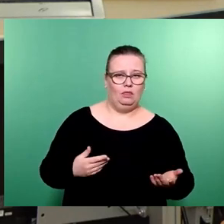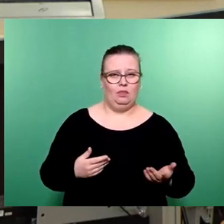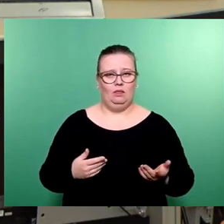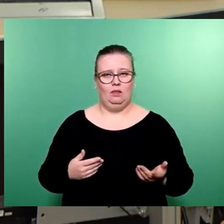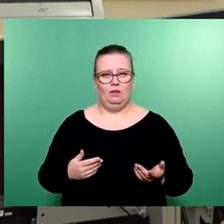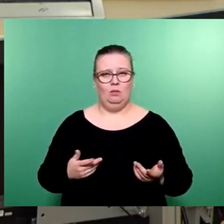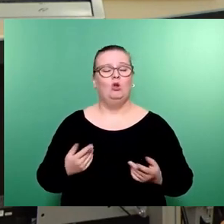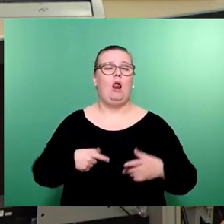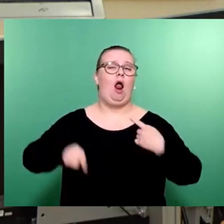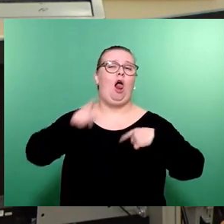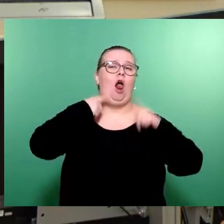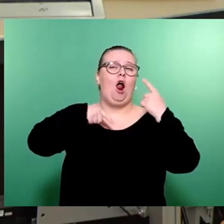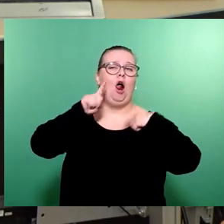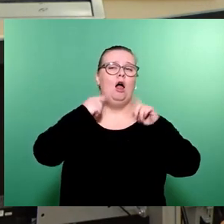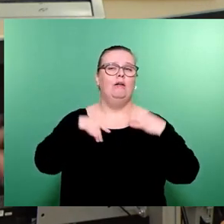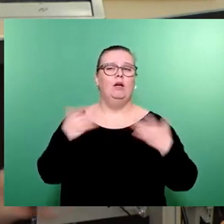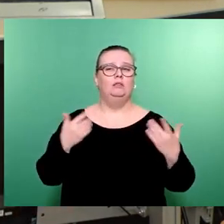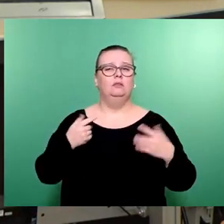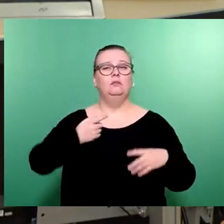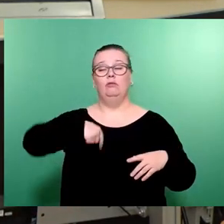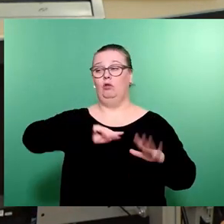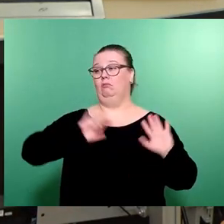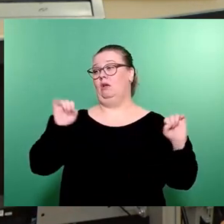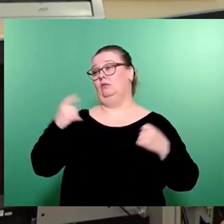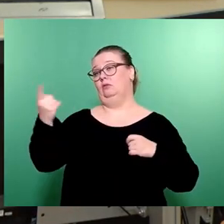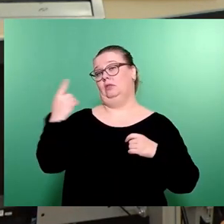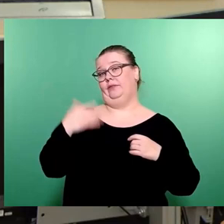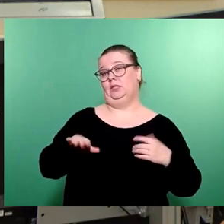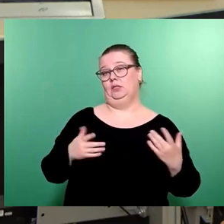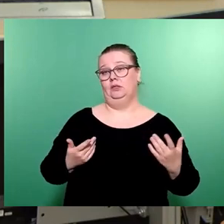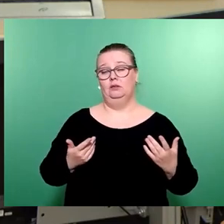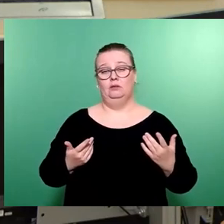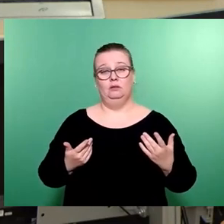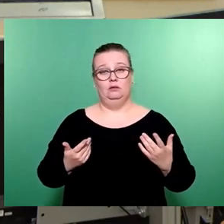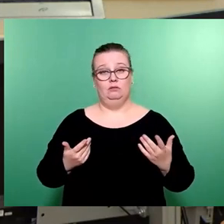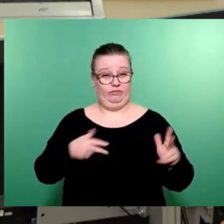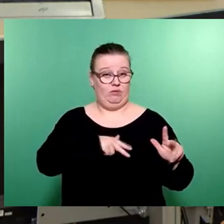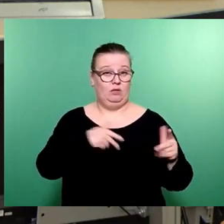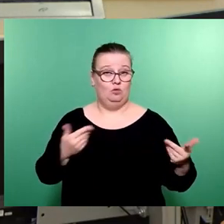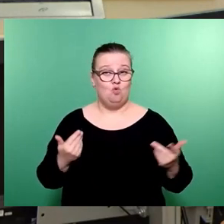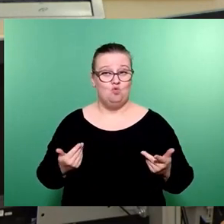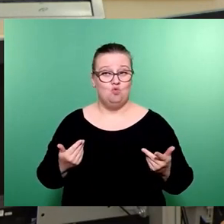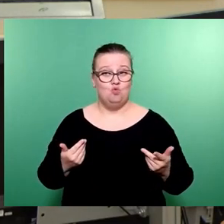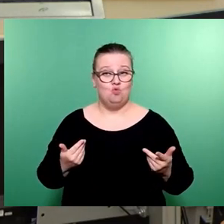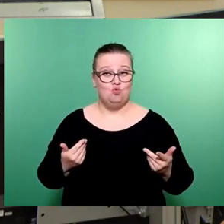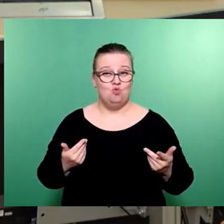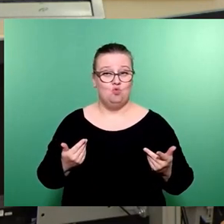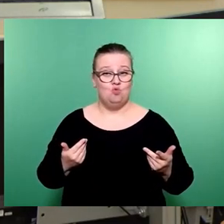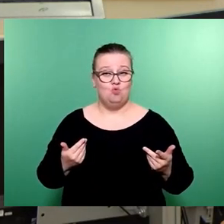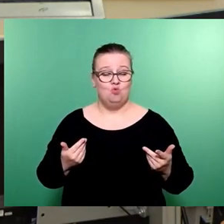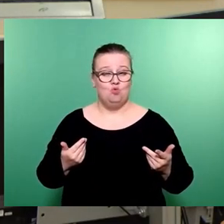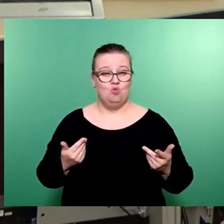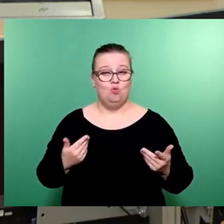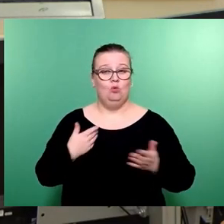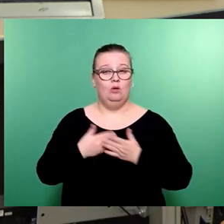Ausrede hat und sagen kann, wir können nichts dafür, die waren es. Das ist die Realität. Das ist nun mal die Realität. Diese